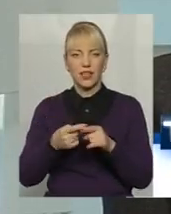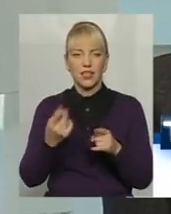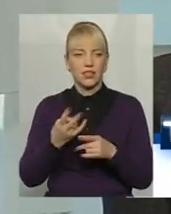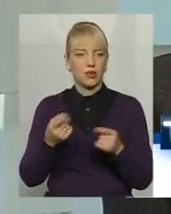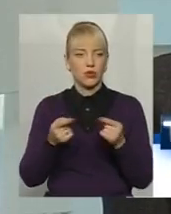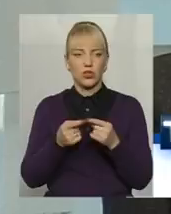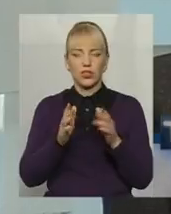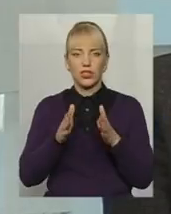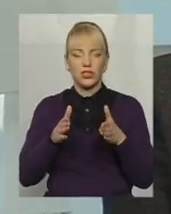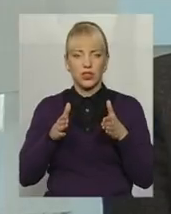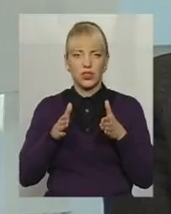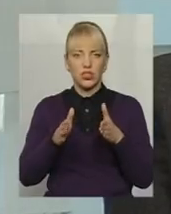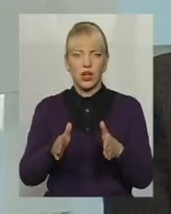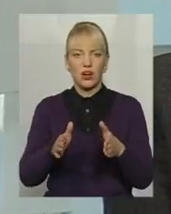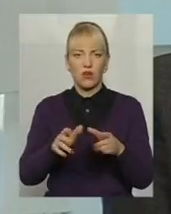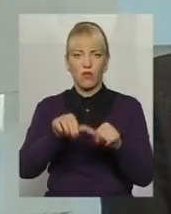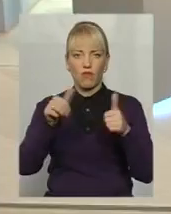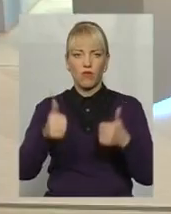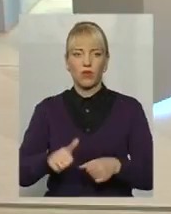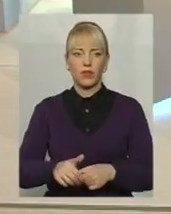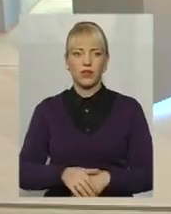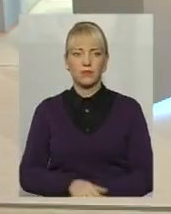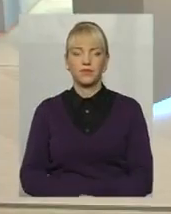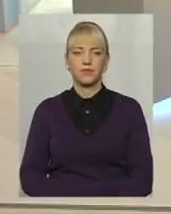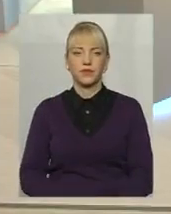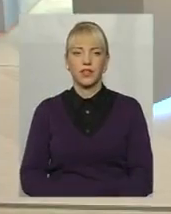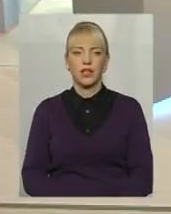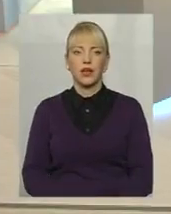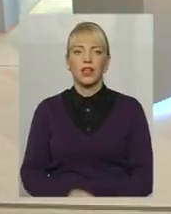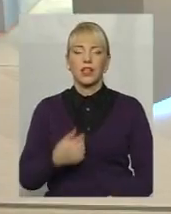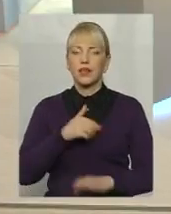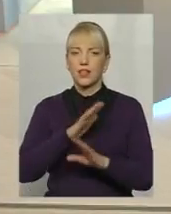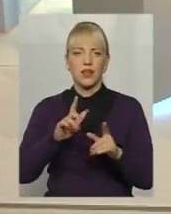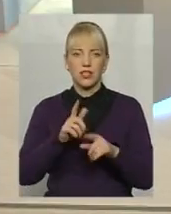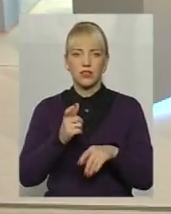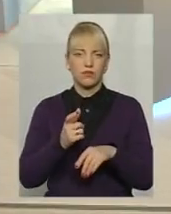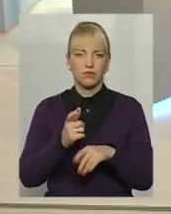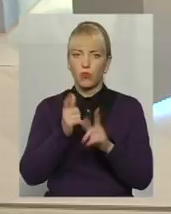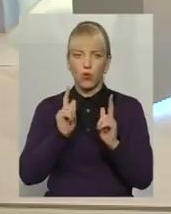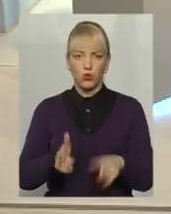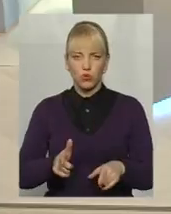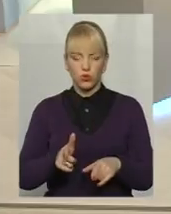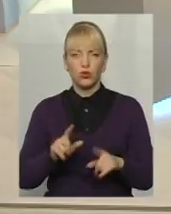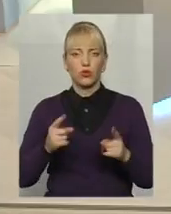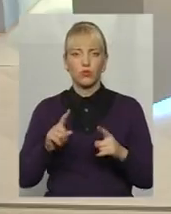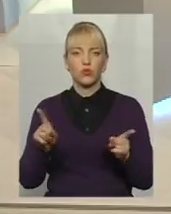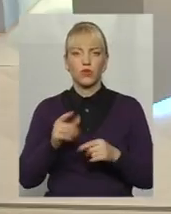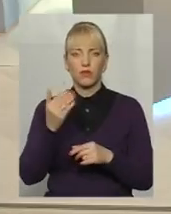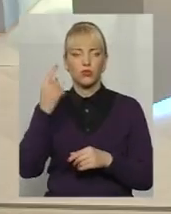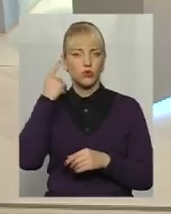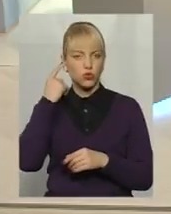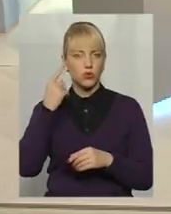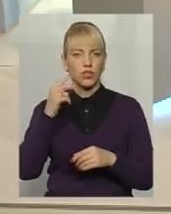тільки шляхом оформленого. Пане Рославе. Ну, я не зовсім погоджуюсь, тому що ви почули